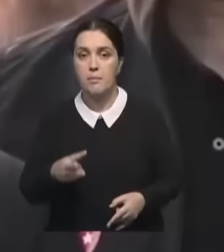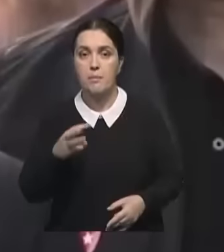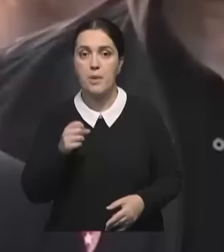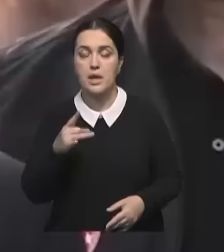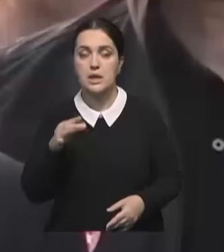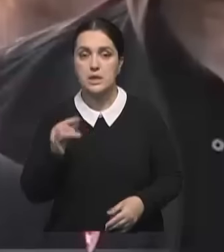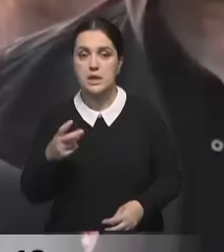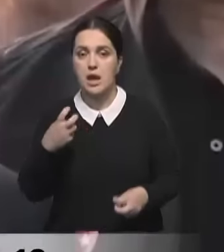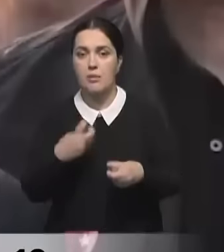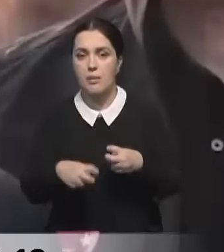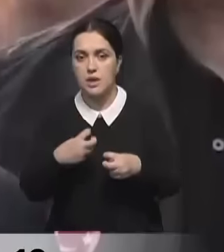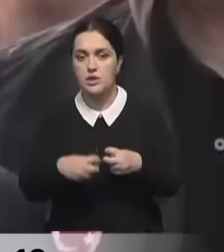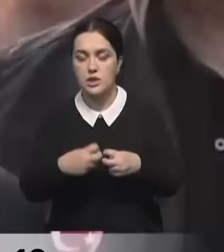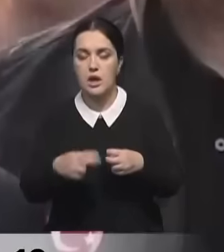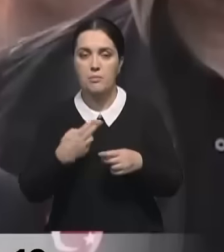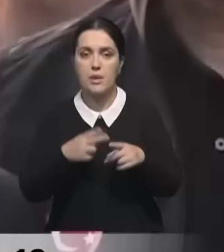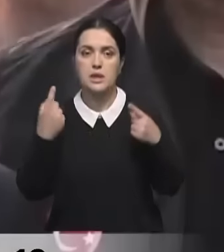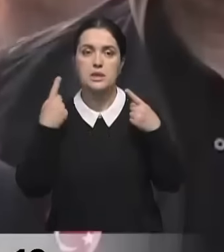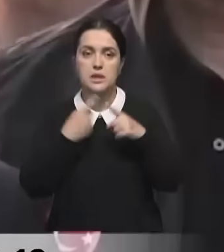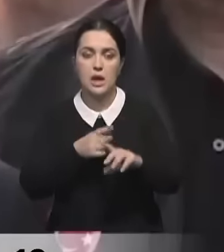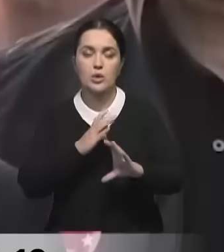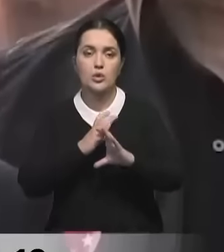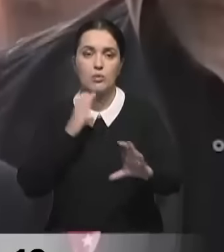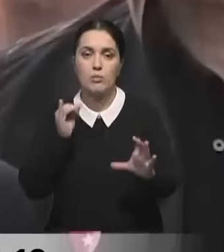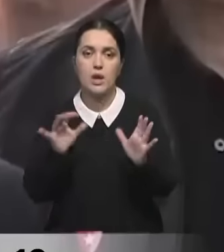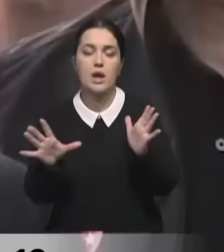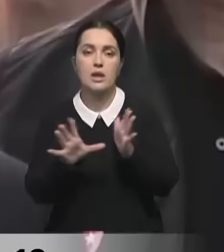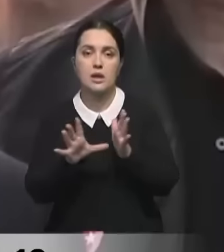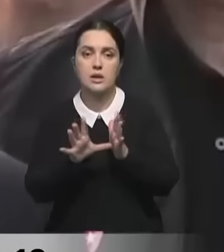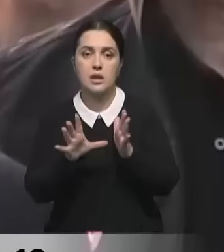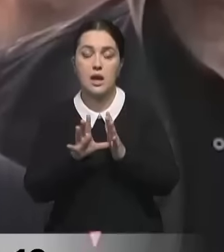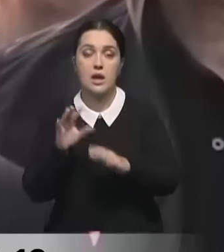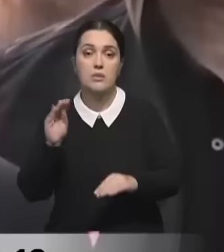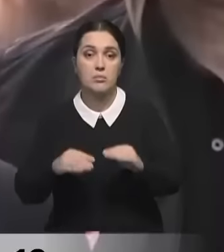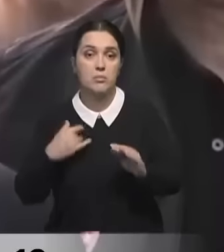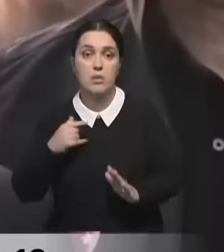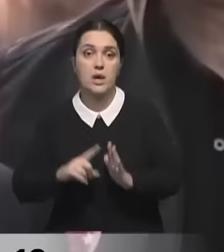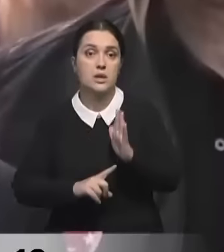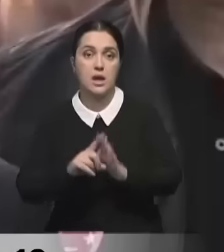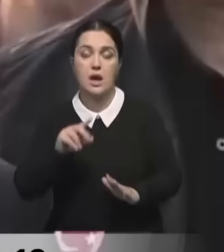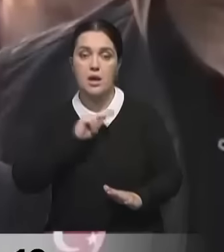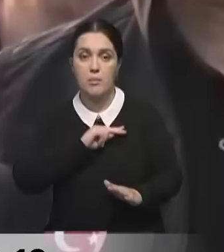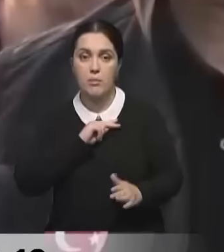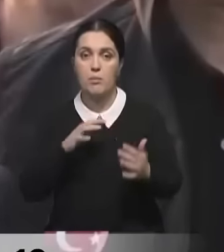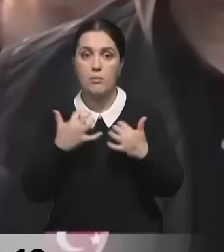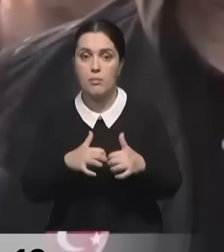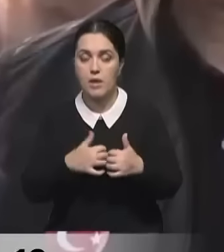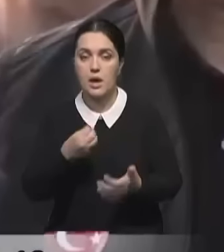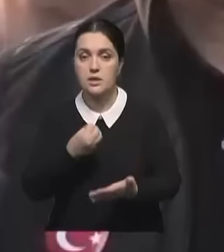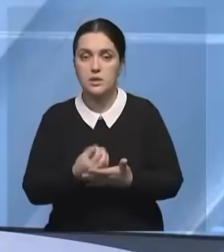Повреждена посевная ирригационная техника, трубопроводы и электрическая инфраструктура. Мы начали работу по оценке ущерба.